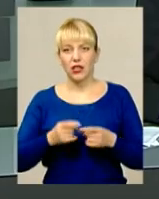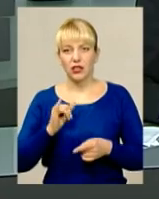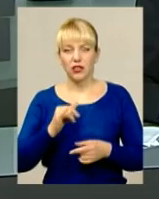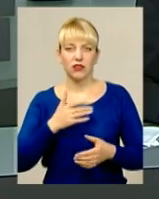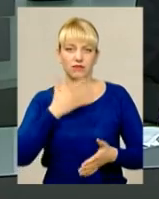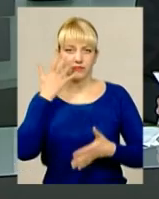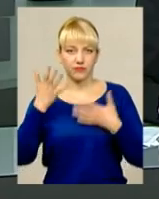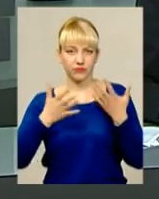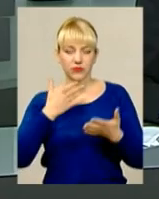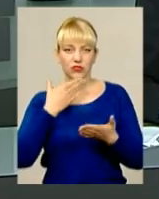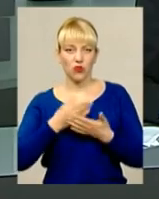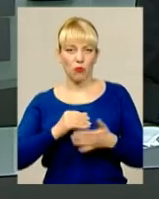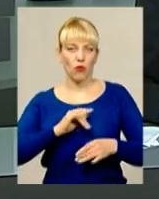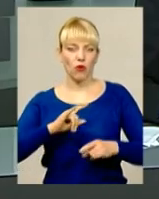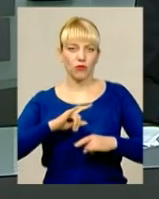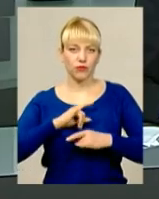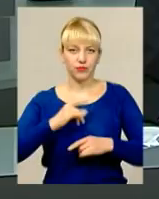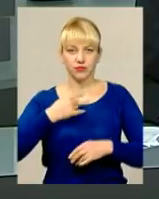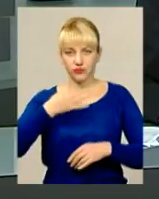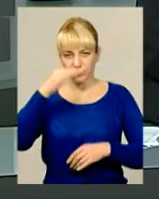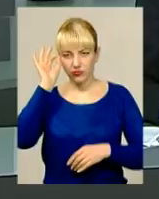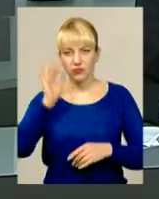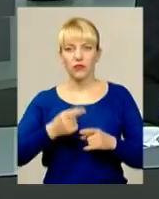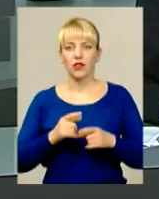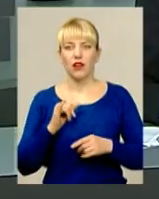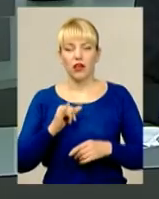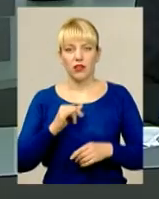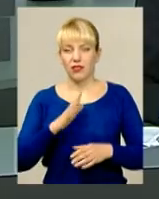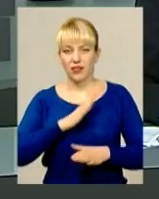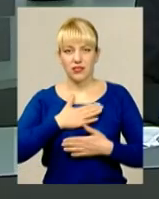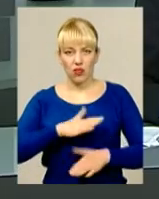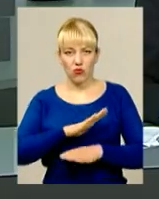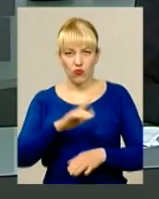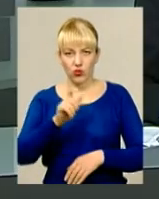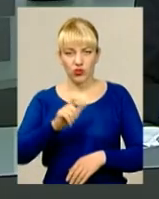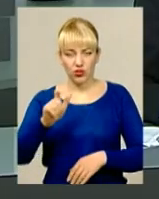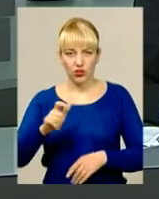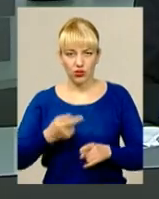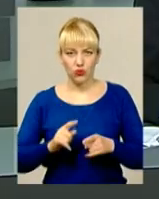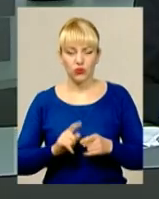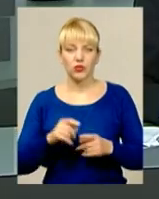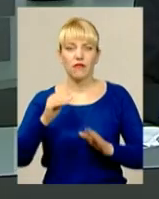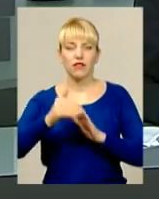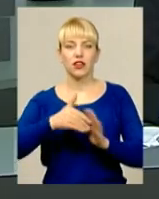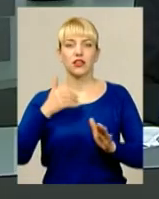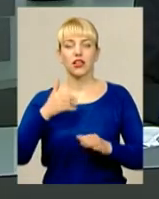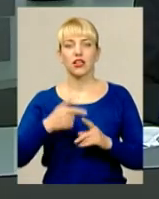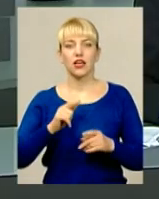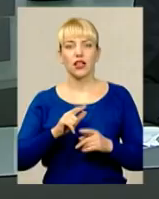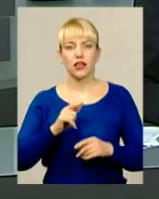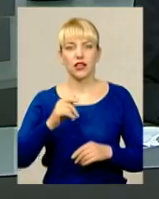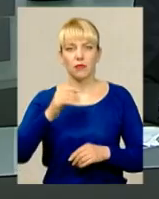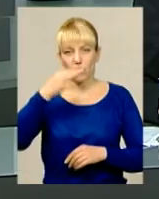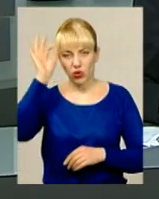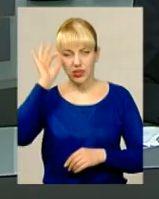уніформою. Невдоволені з ухвалою поведінкою нетверезого поліціянта тамтешні жителі викликали правоохоронців з